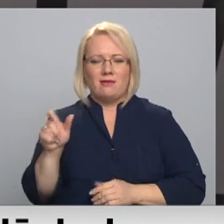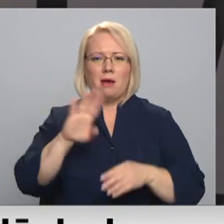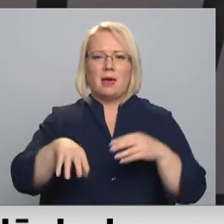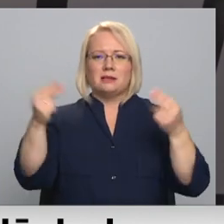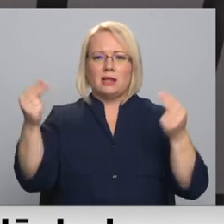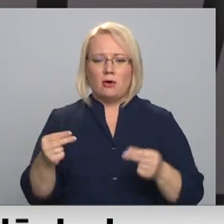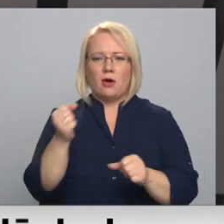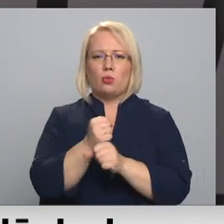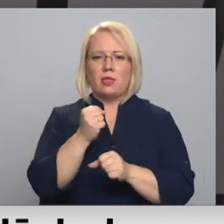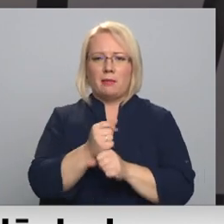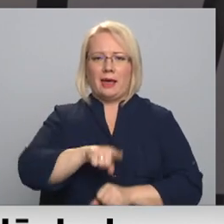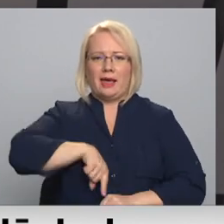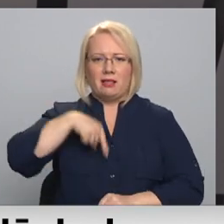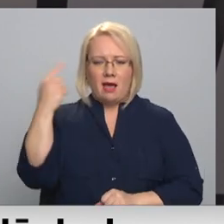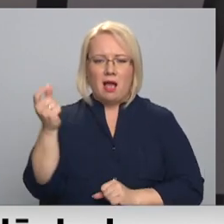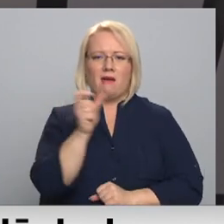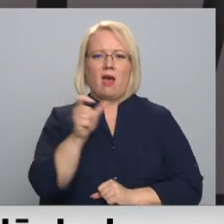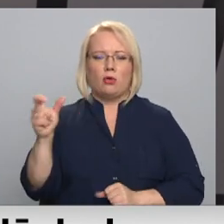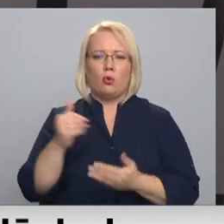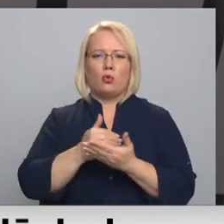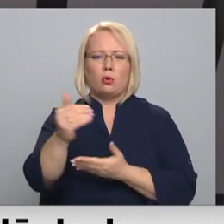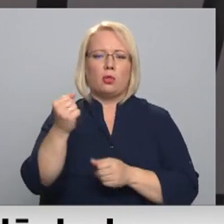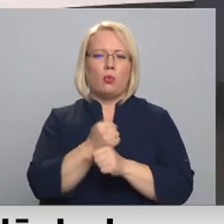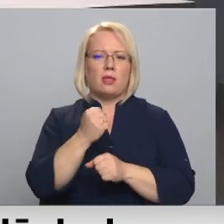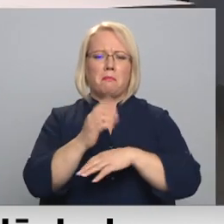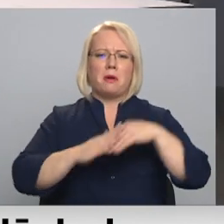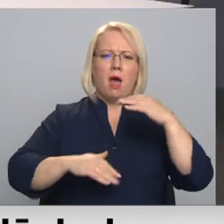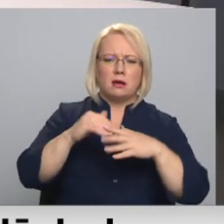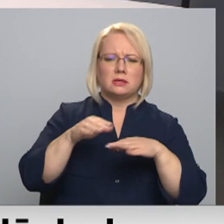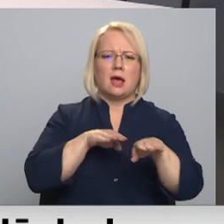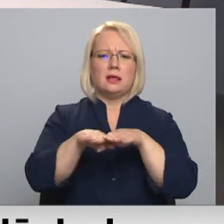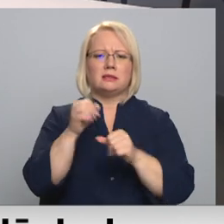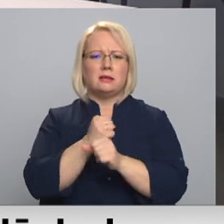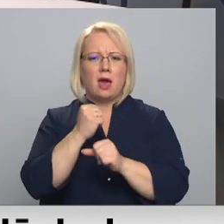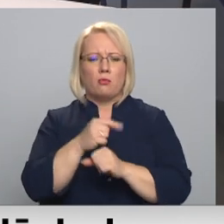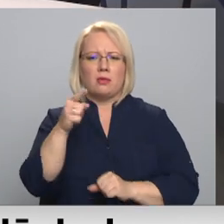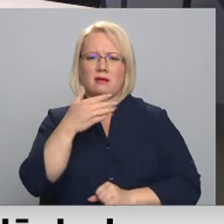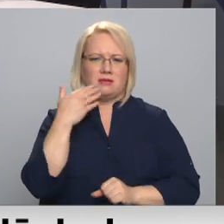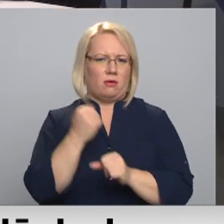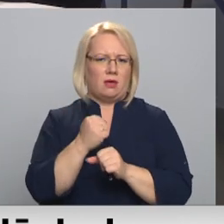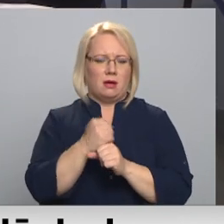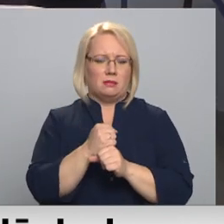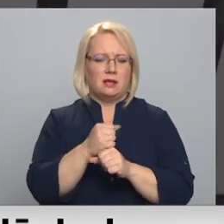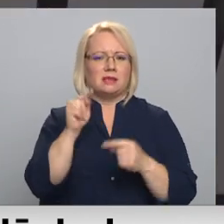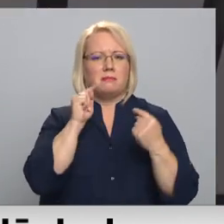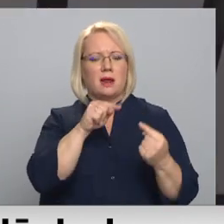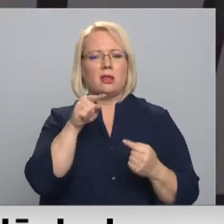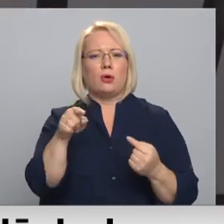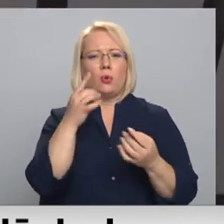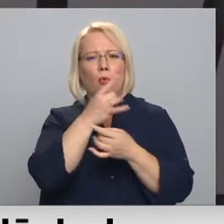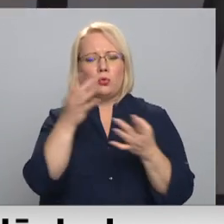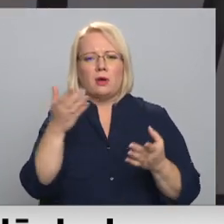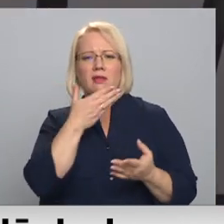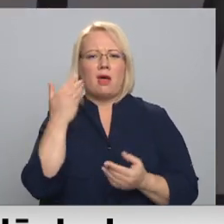nodarbināt ilgāk, ka vārtos turpināt nodarbināt praksēs, līdzīgos darbos, kas nav īsti darbs. Pret šo kultūru, kas jauniešos viešu